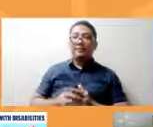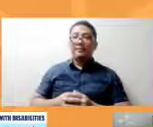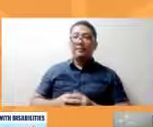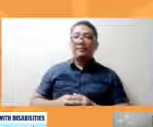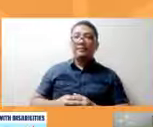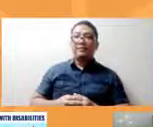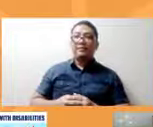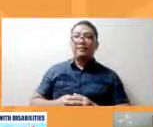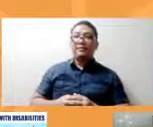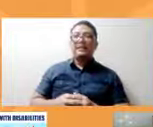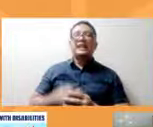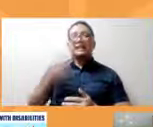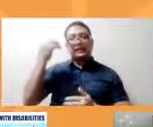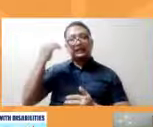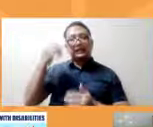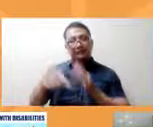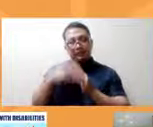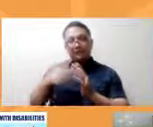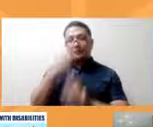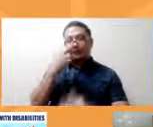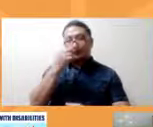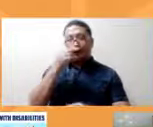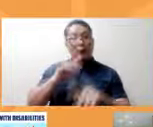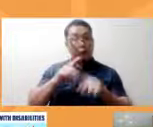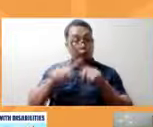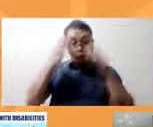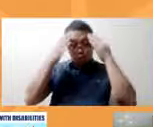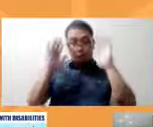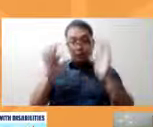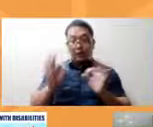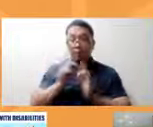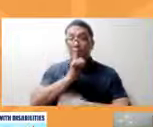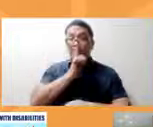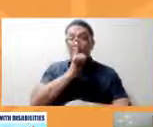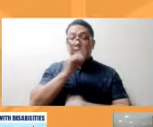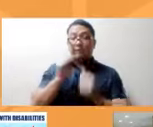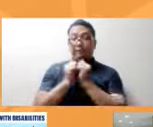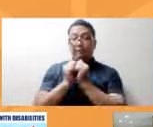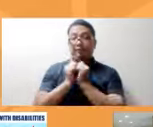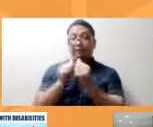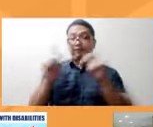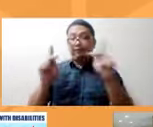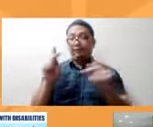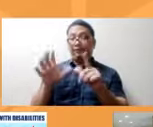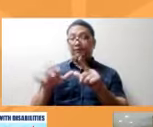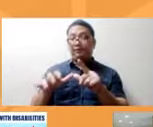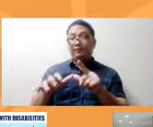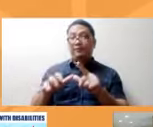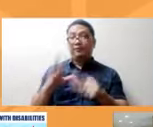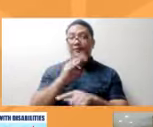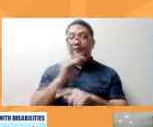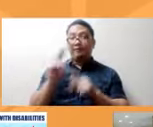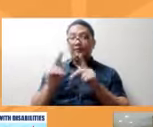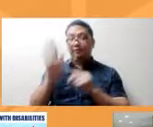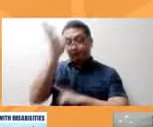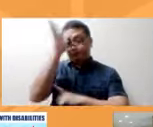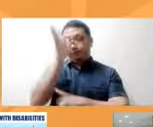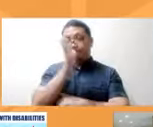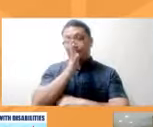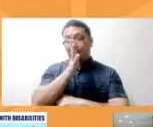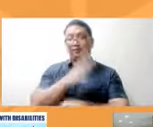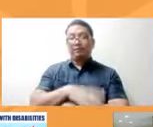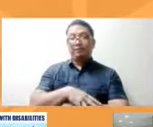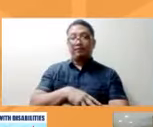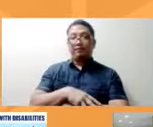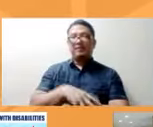biruan pa ito o katotohanan din ng aming mga kasama ng mga may kapansana at saka mga magulang Sabi nga nila